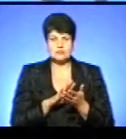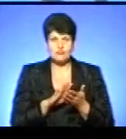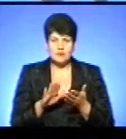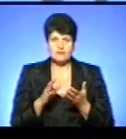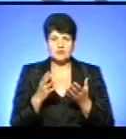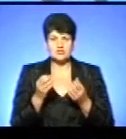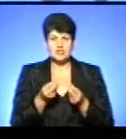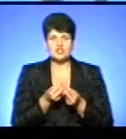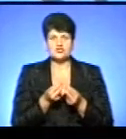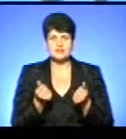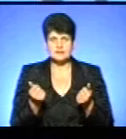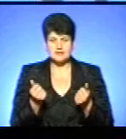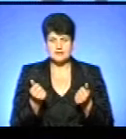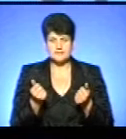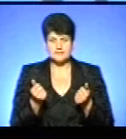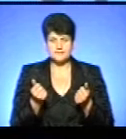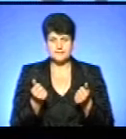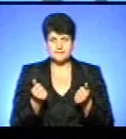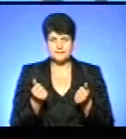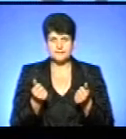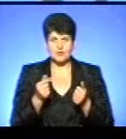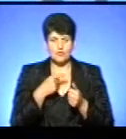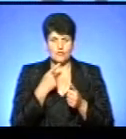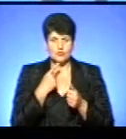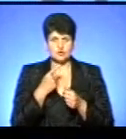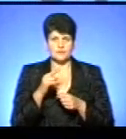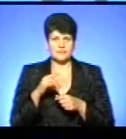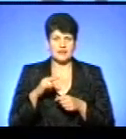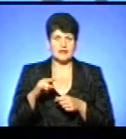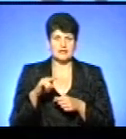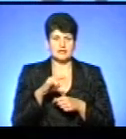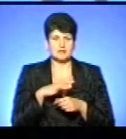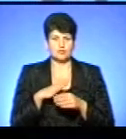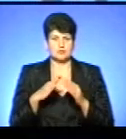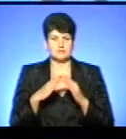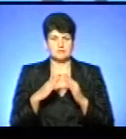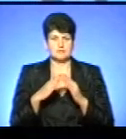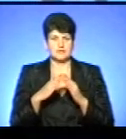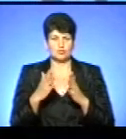вищезали просто. Кажуть, дашь про судьбу, що вони літали близько до житлових будинків.